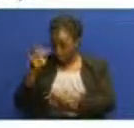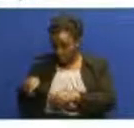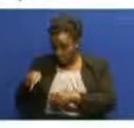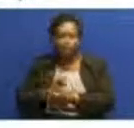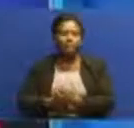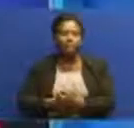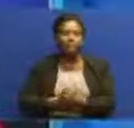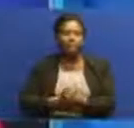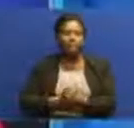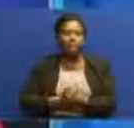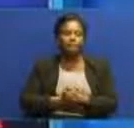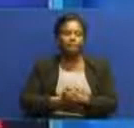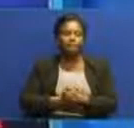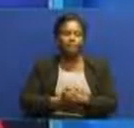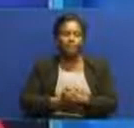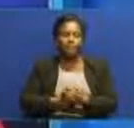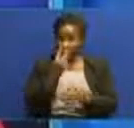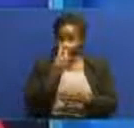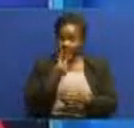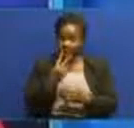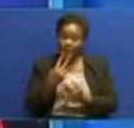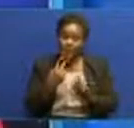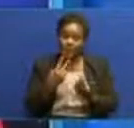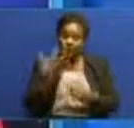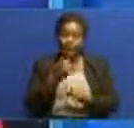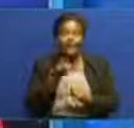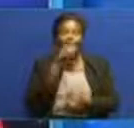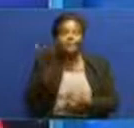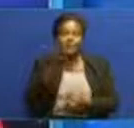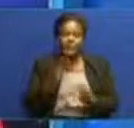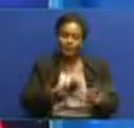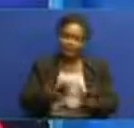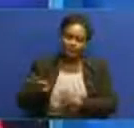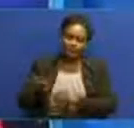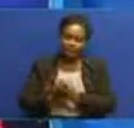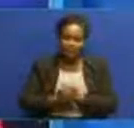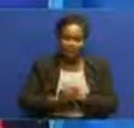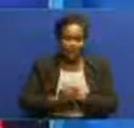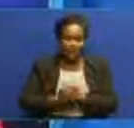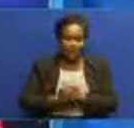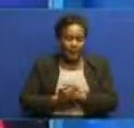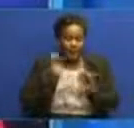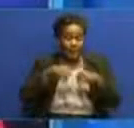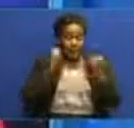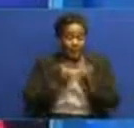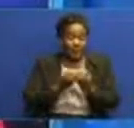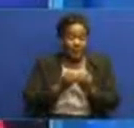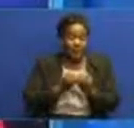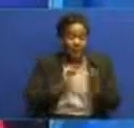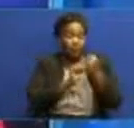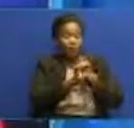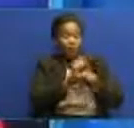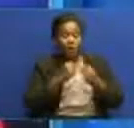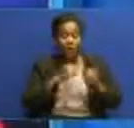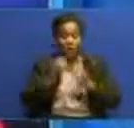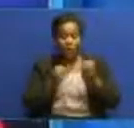Na mtazamaji wa TV siwantu angazia tarifa nyingine kuhusu tasisia kuzuia na kupambana na rushwa nchini takukuru imeokua zaidi